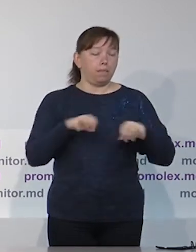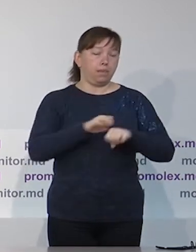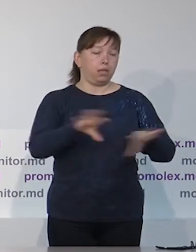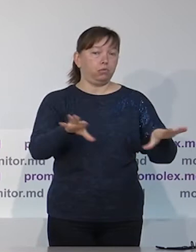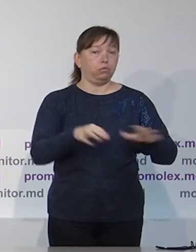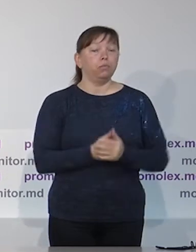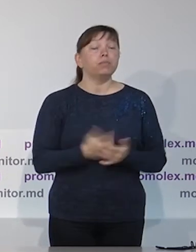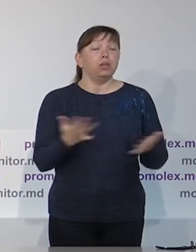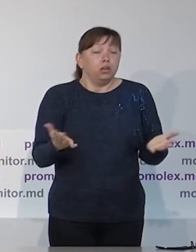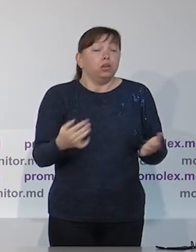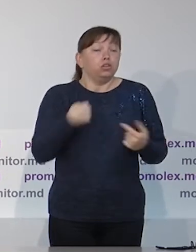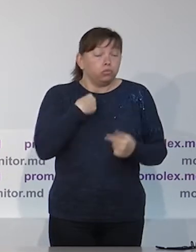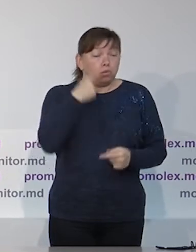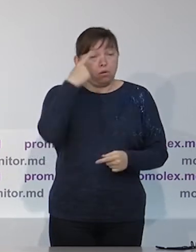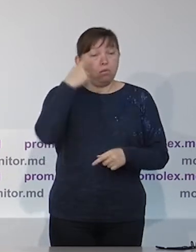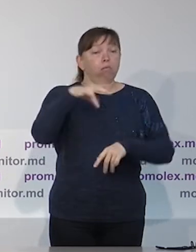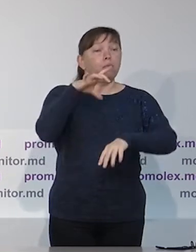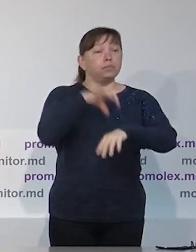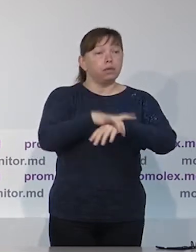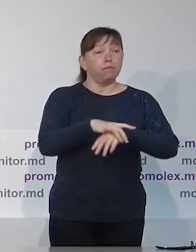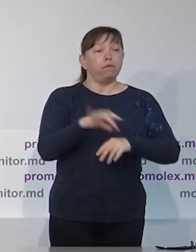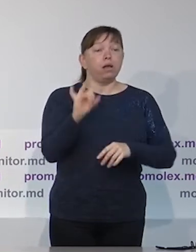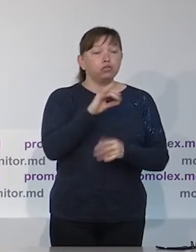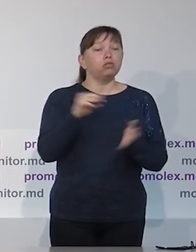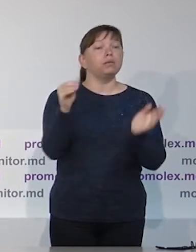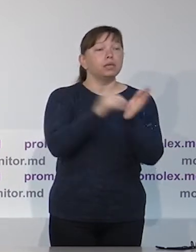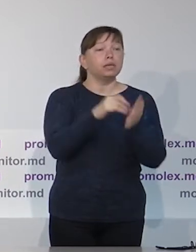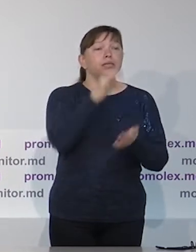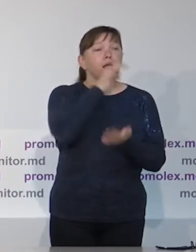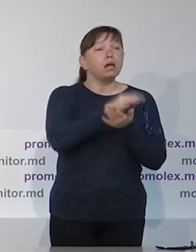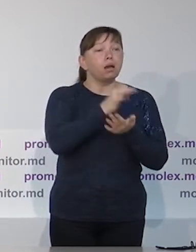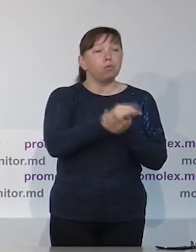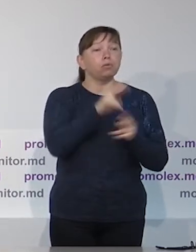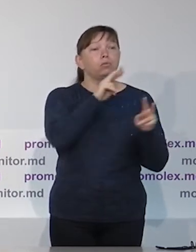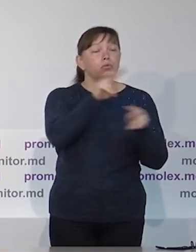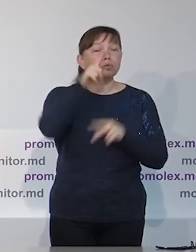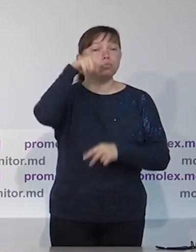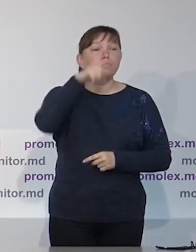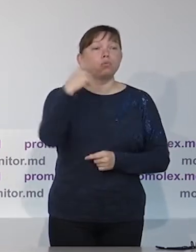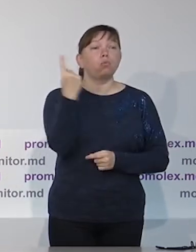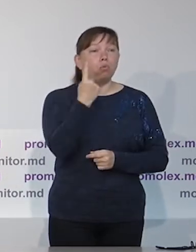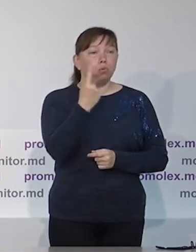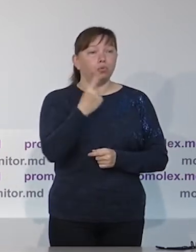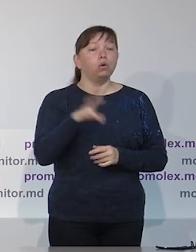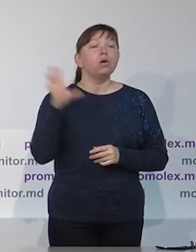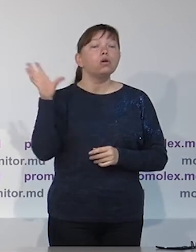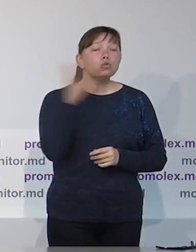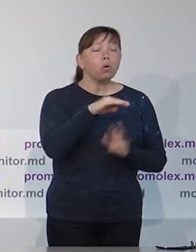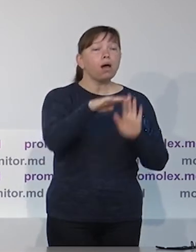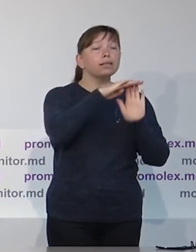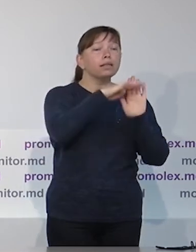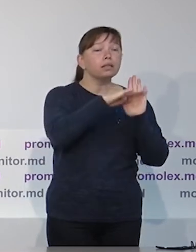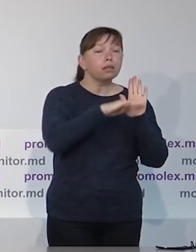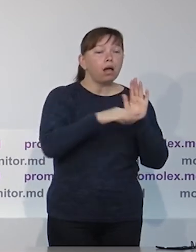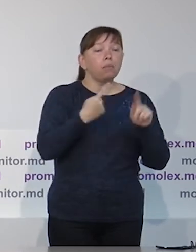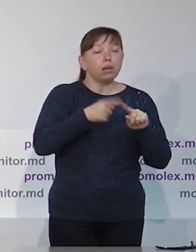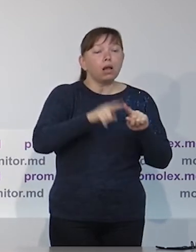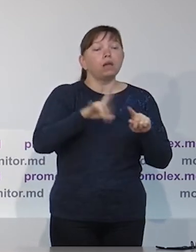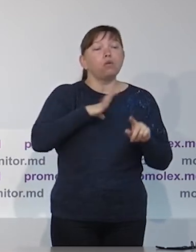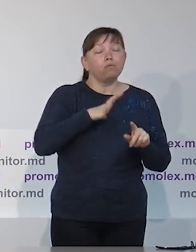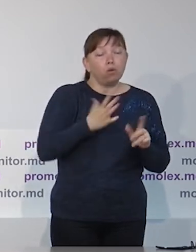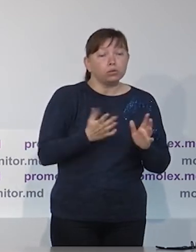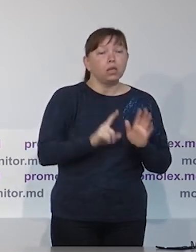и соответственно за последние месяцы предпринимались постоянные попытки объявить